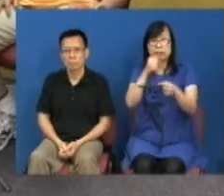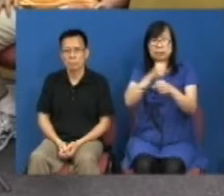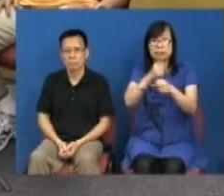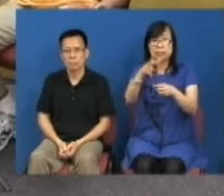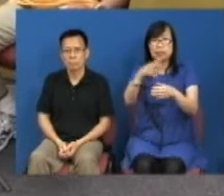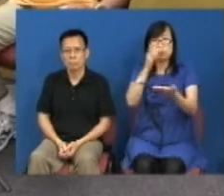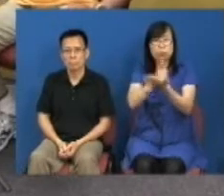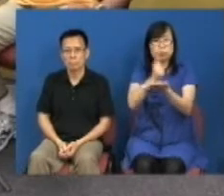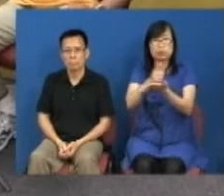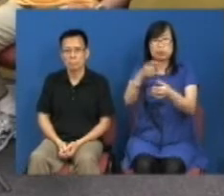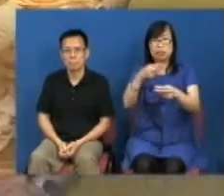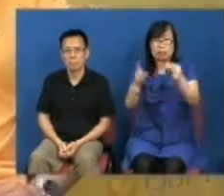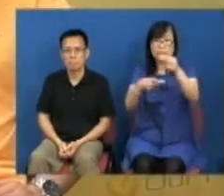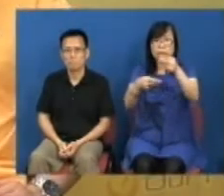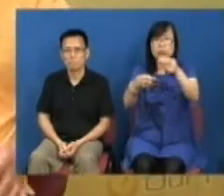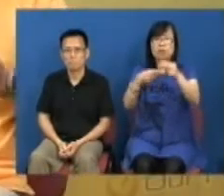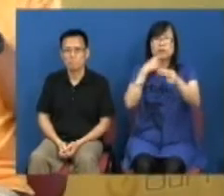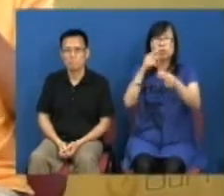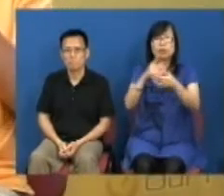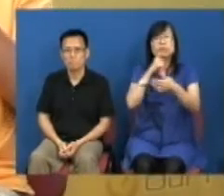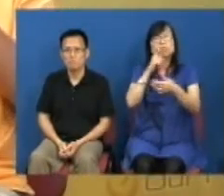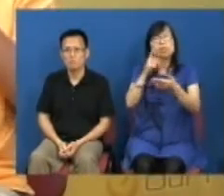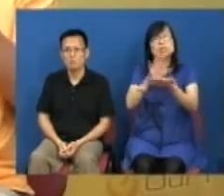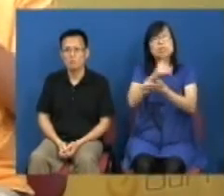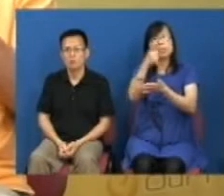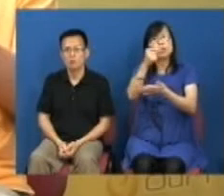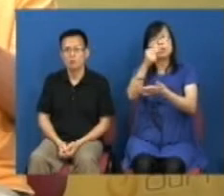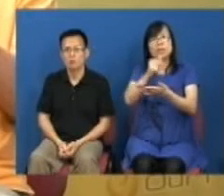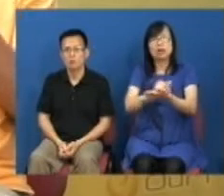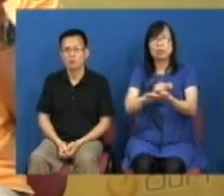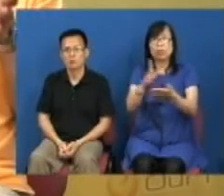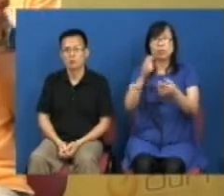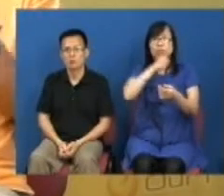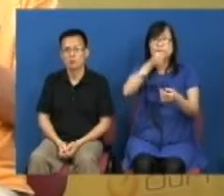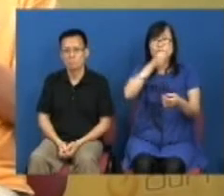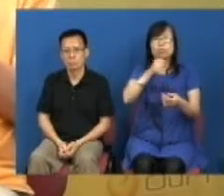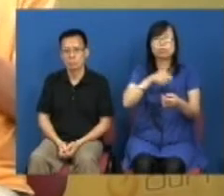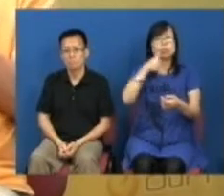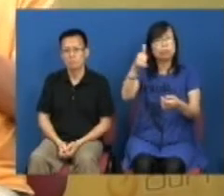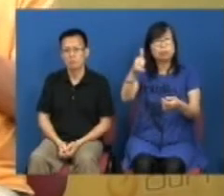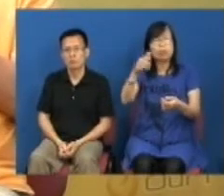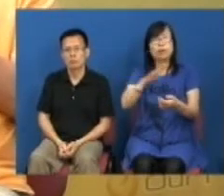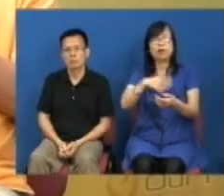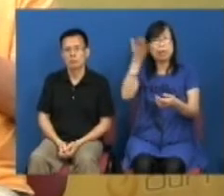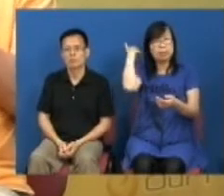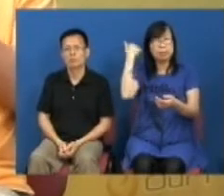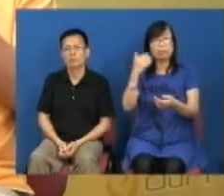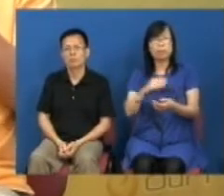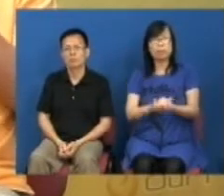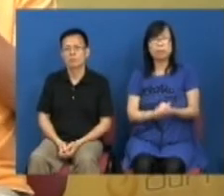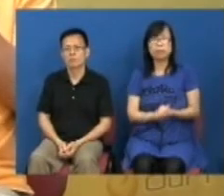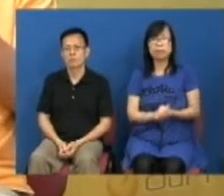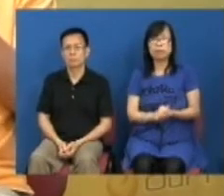重要的其实回归了过去的十多年你会见到我们的主流传媒已经是归在那边又或者过往你是会